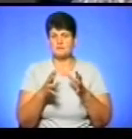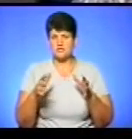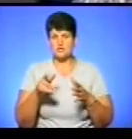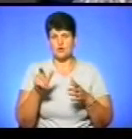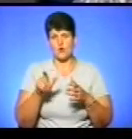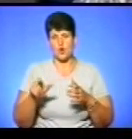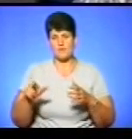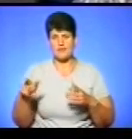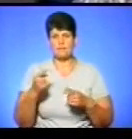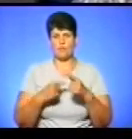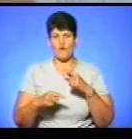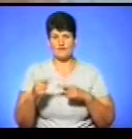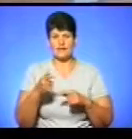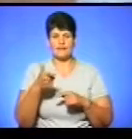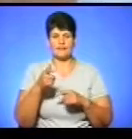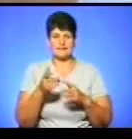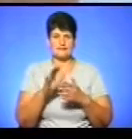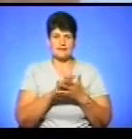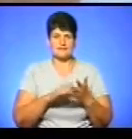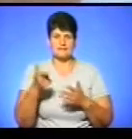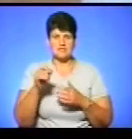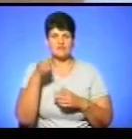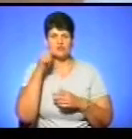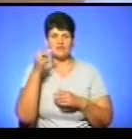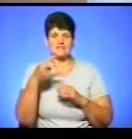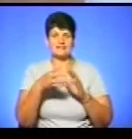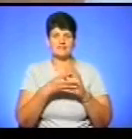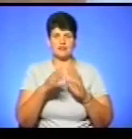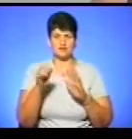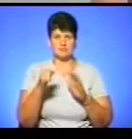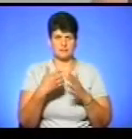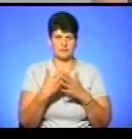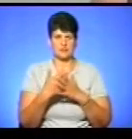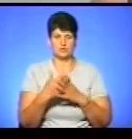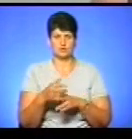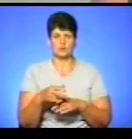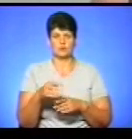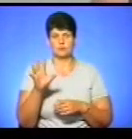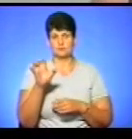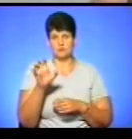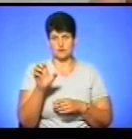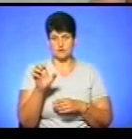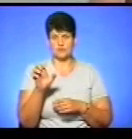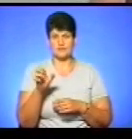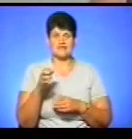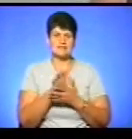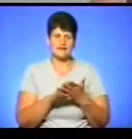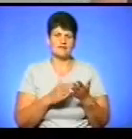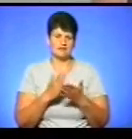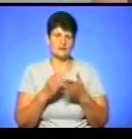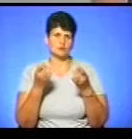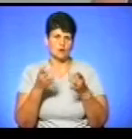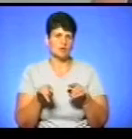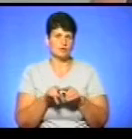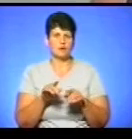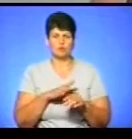заяви на повернення коштів за газ вчора, 29 серпня. Понад півтисячі. Я думаю, заява доступна є. Вона така сама, як була